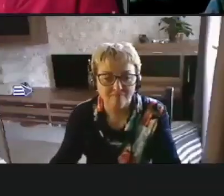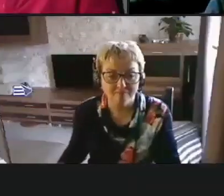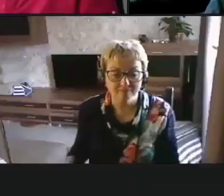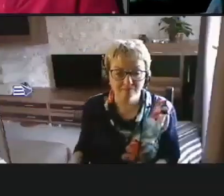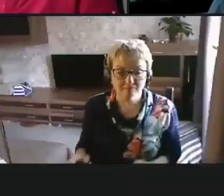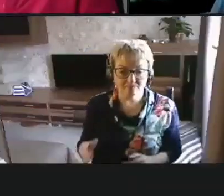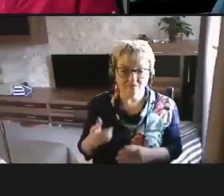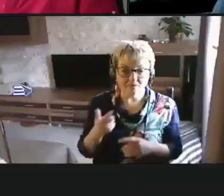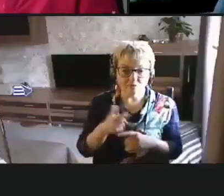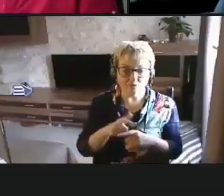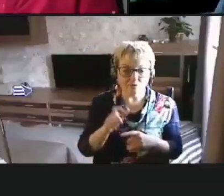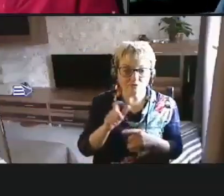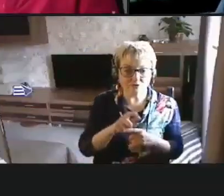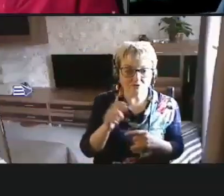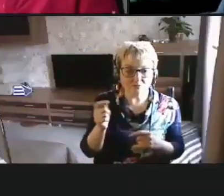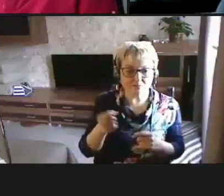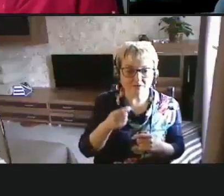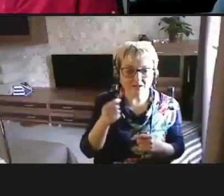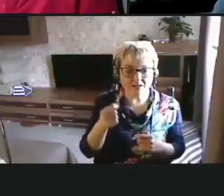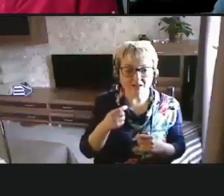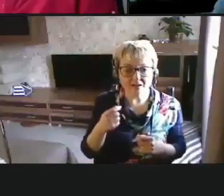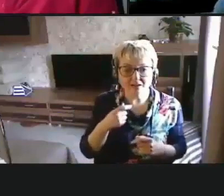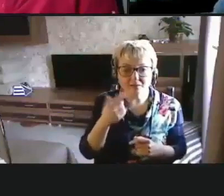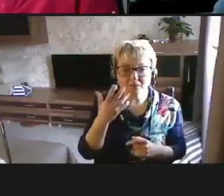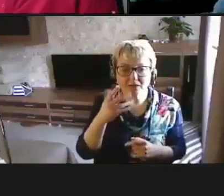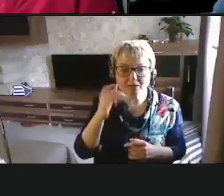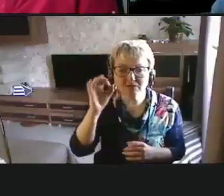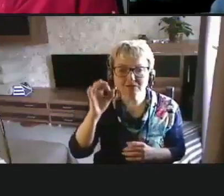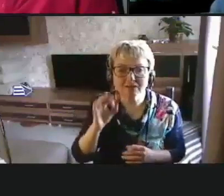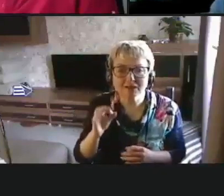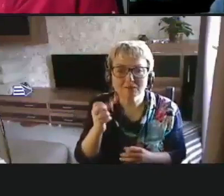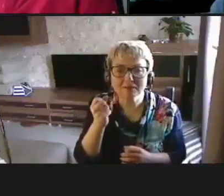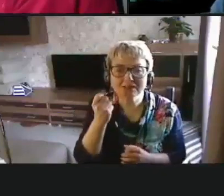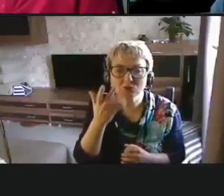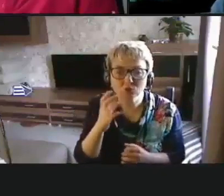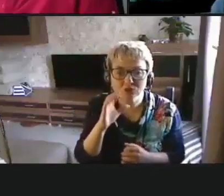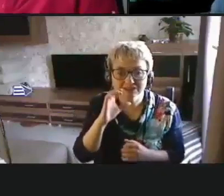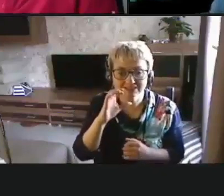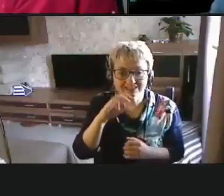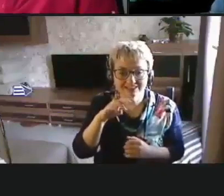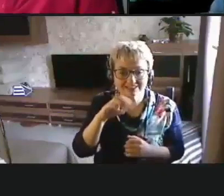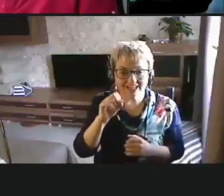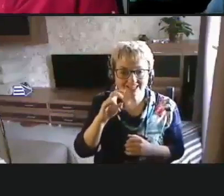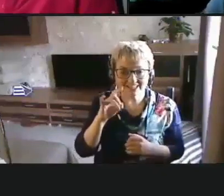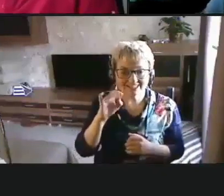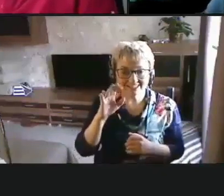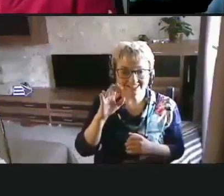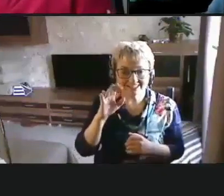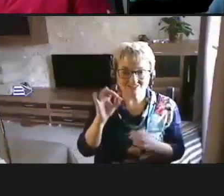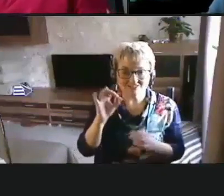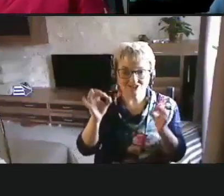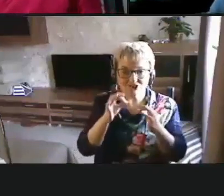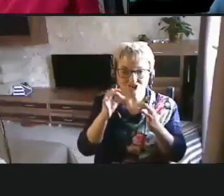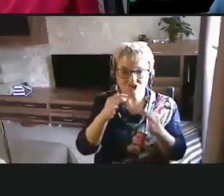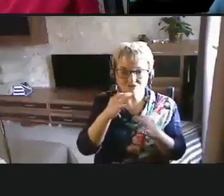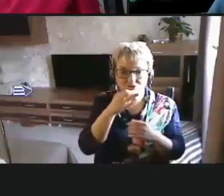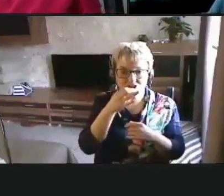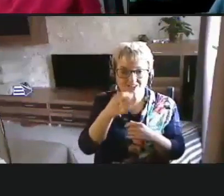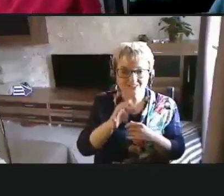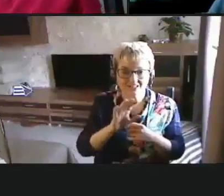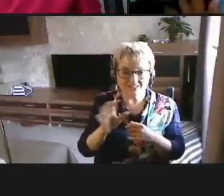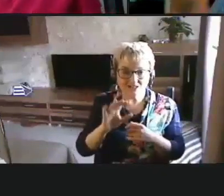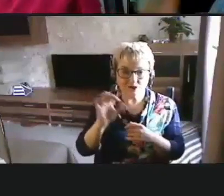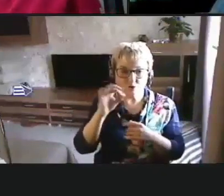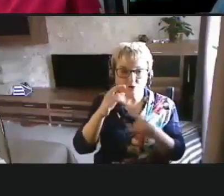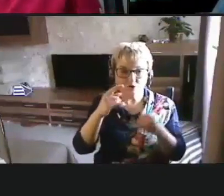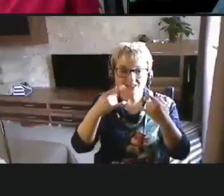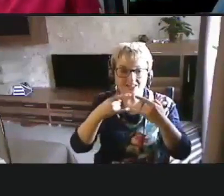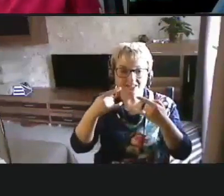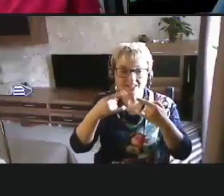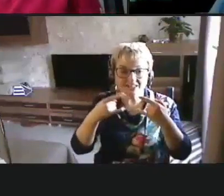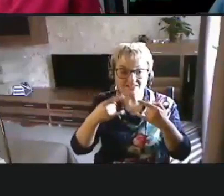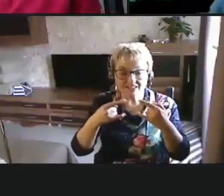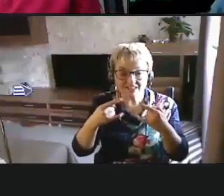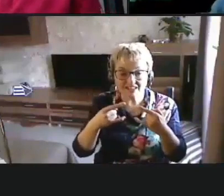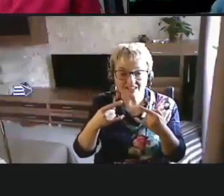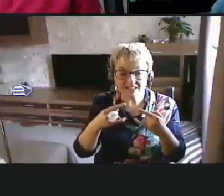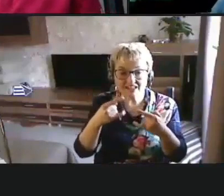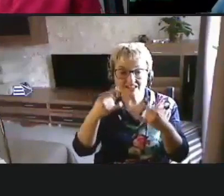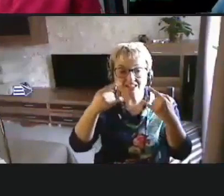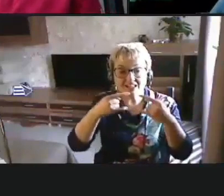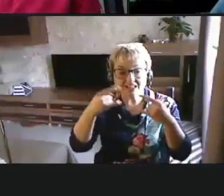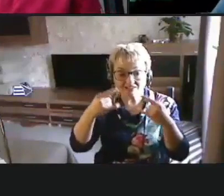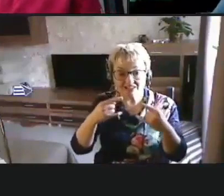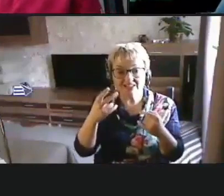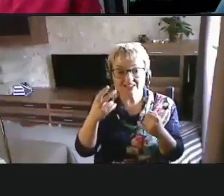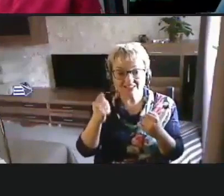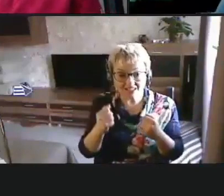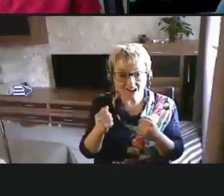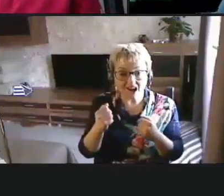мало. Я так поняла, что поскольку Станислав ничего не сказал по поводу телевидения, что, ну, телевидение, да, но у этих